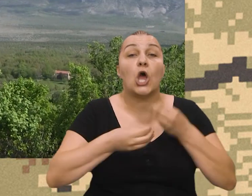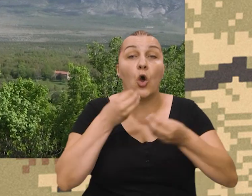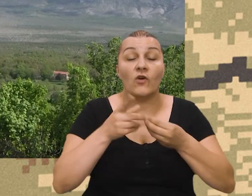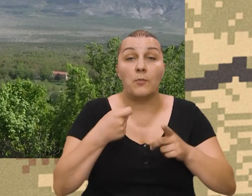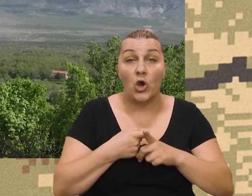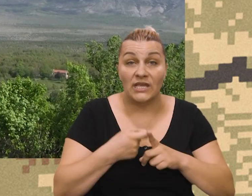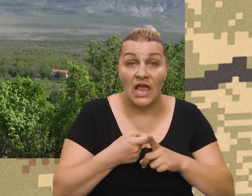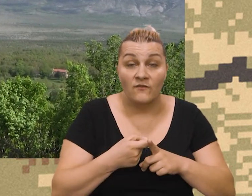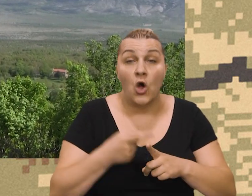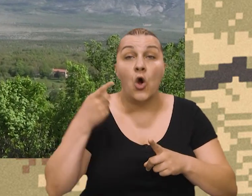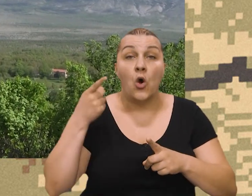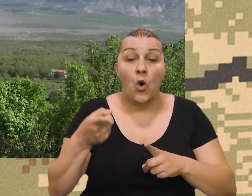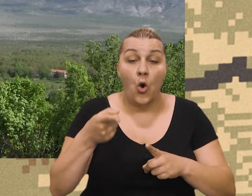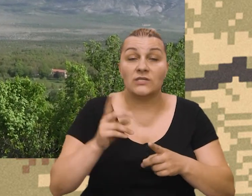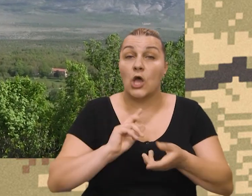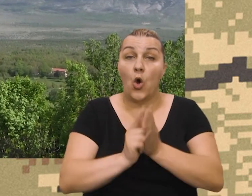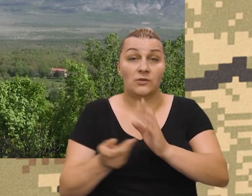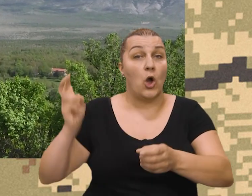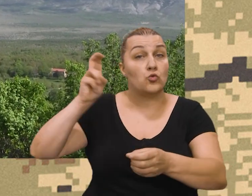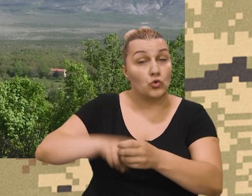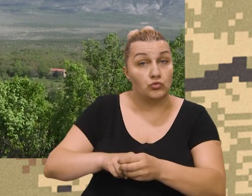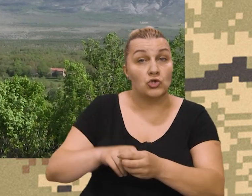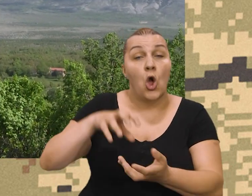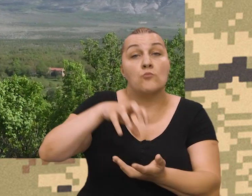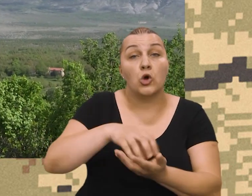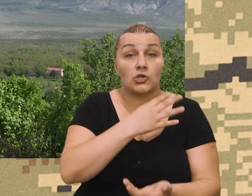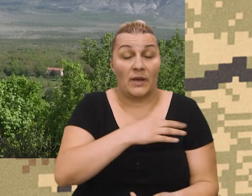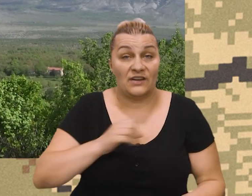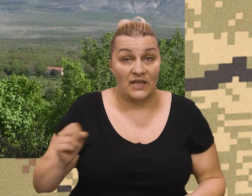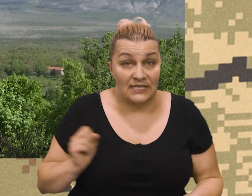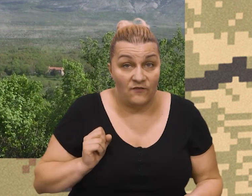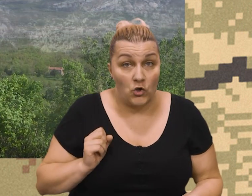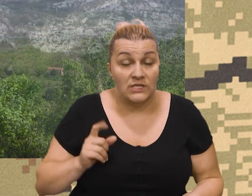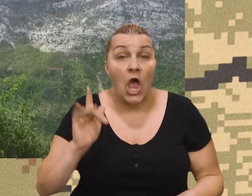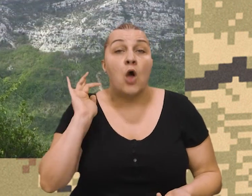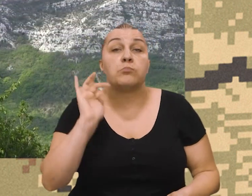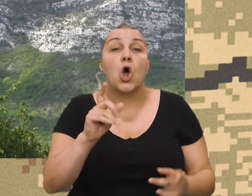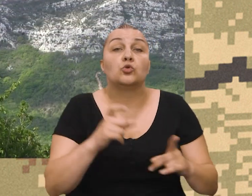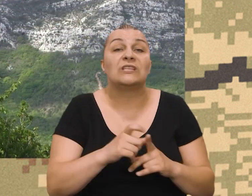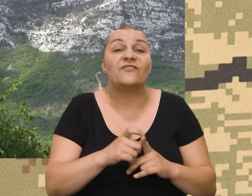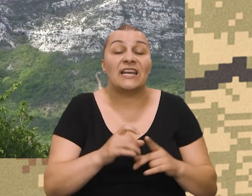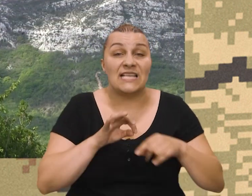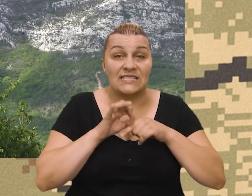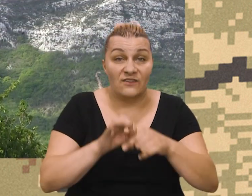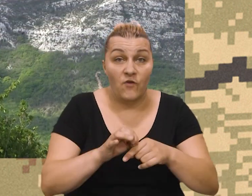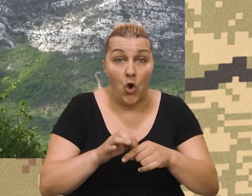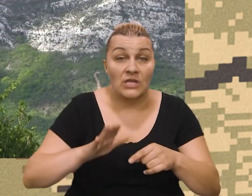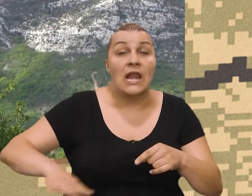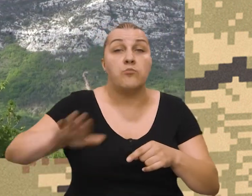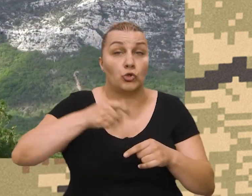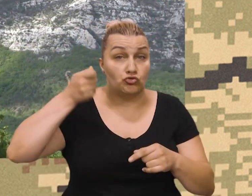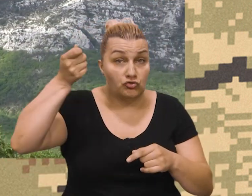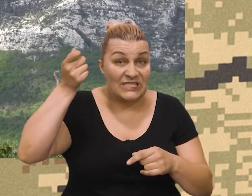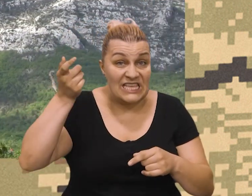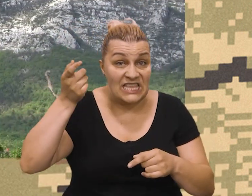govorimo o Kijevu, on se padom Kijeva odmah uključio u postrobje Hrvatske vojske, to je protidiverzanski vod na podričju Sinjske